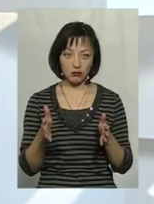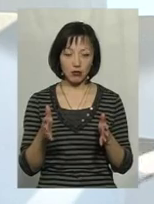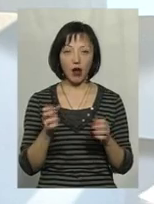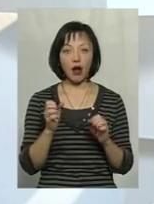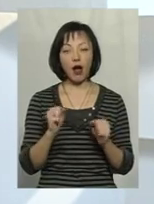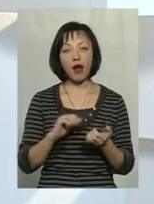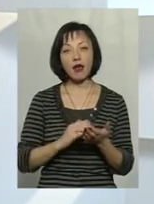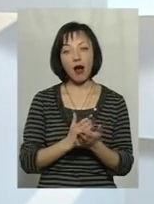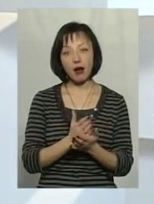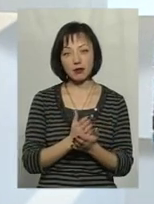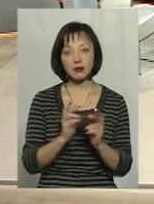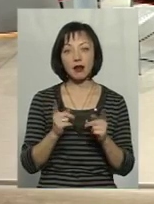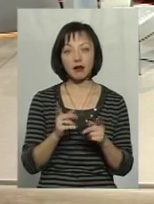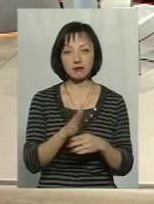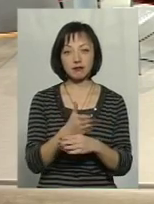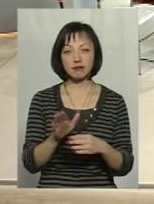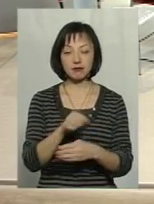якісно? Пане Юрію.